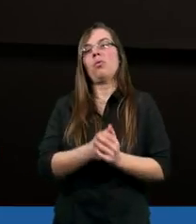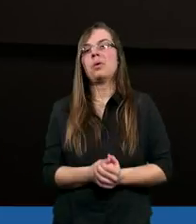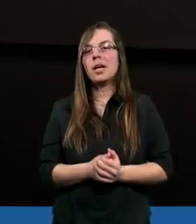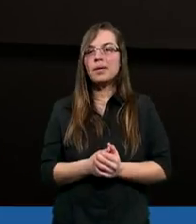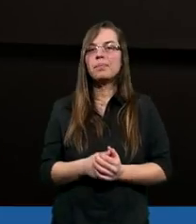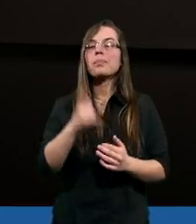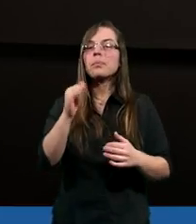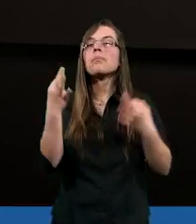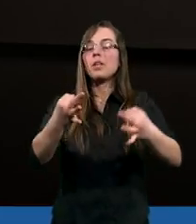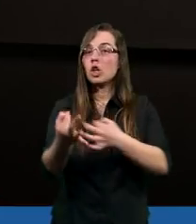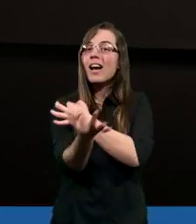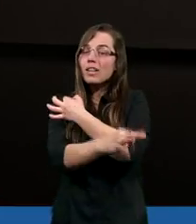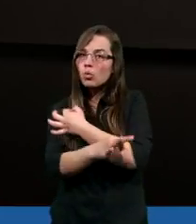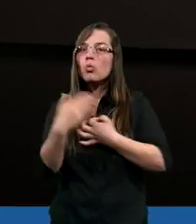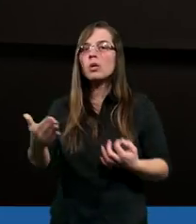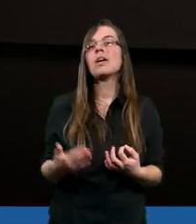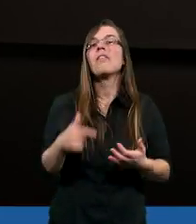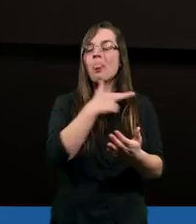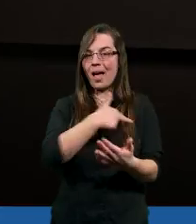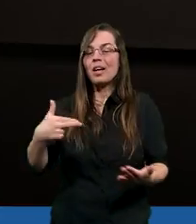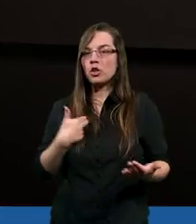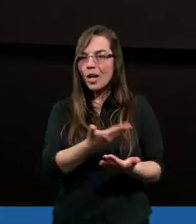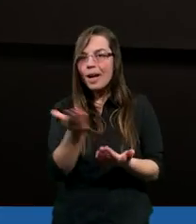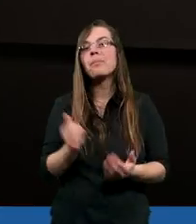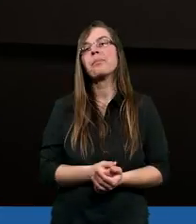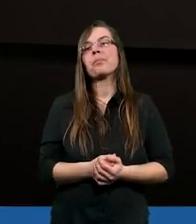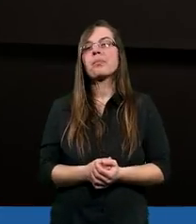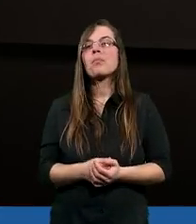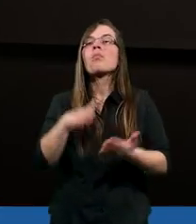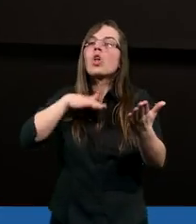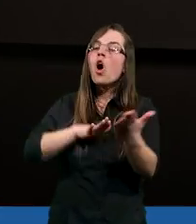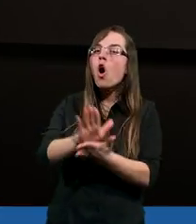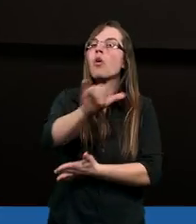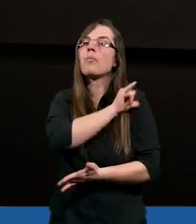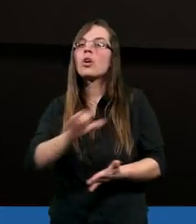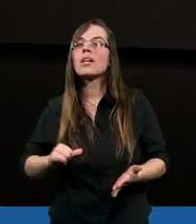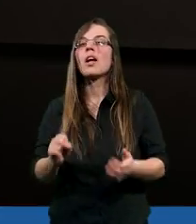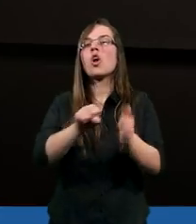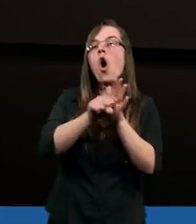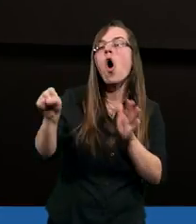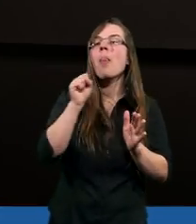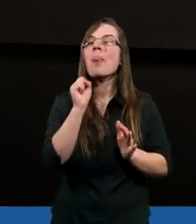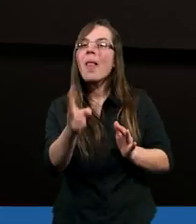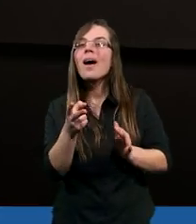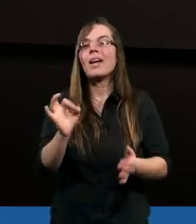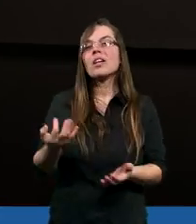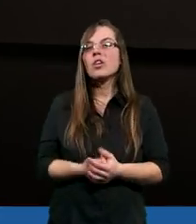I dzisiejsze studium nasze rozpoczyna się od takiej